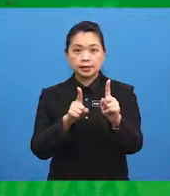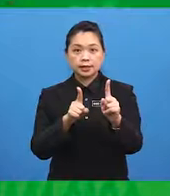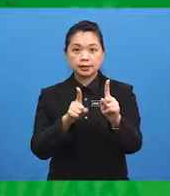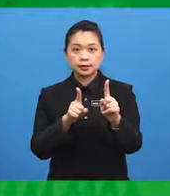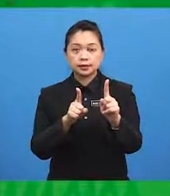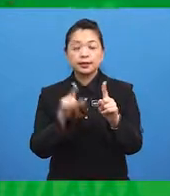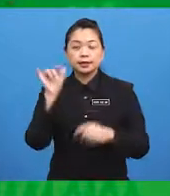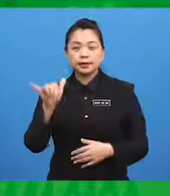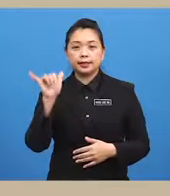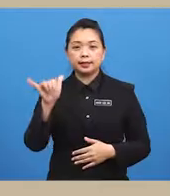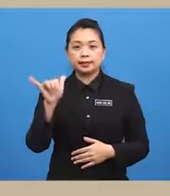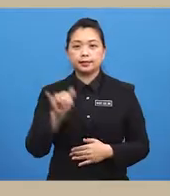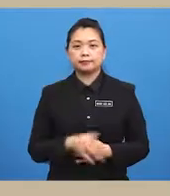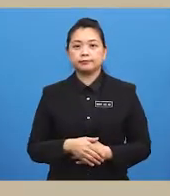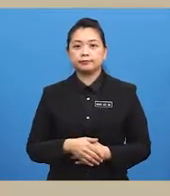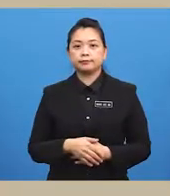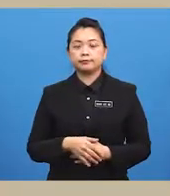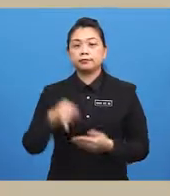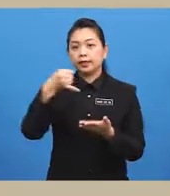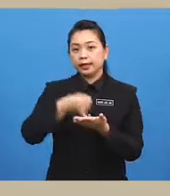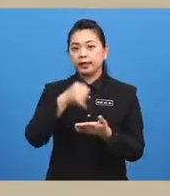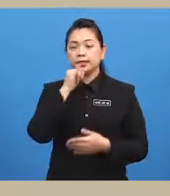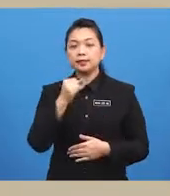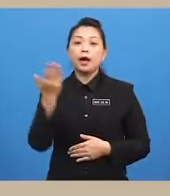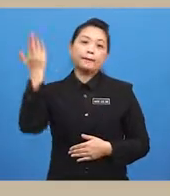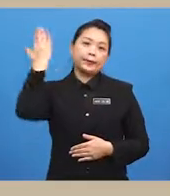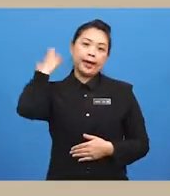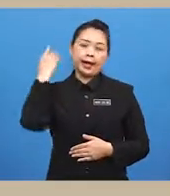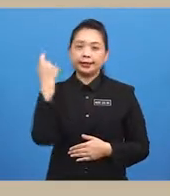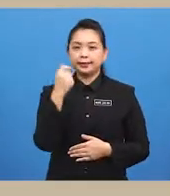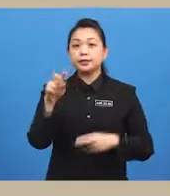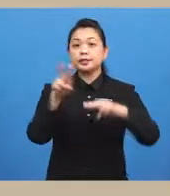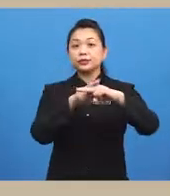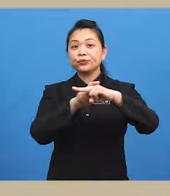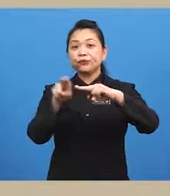Yes! It is... ...behind the sofa.